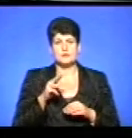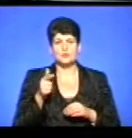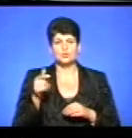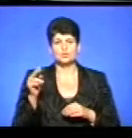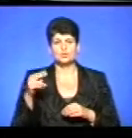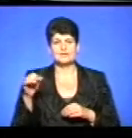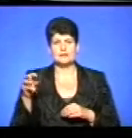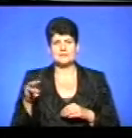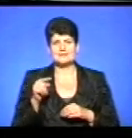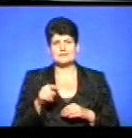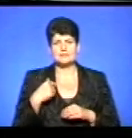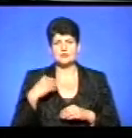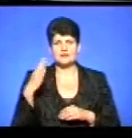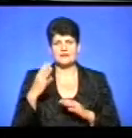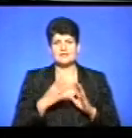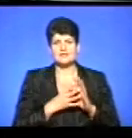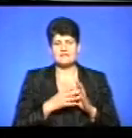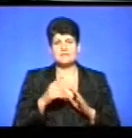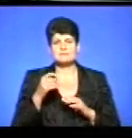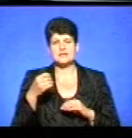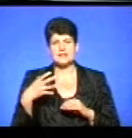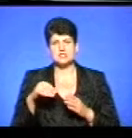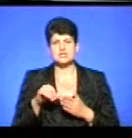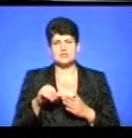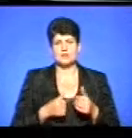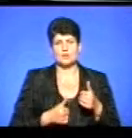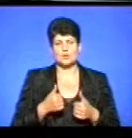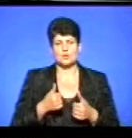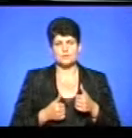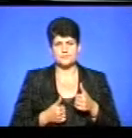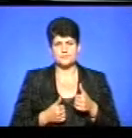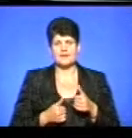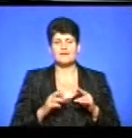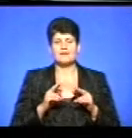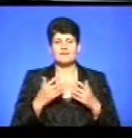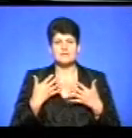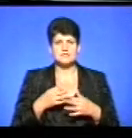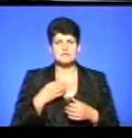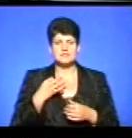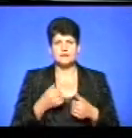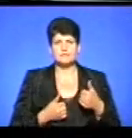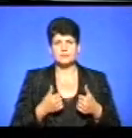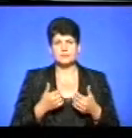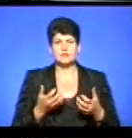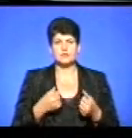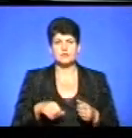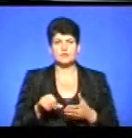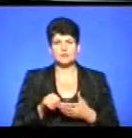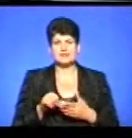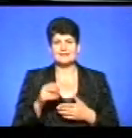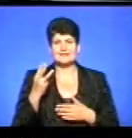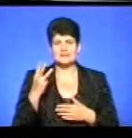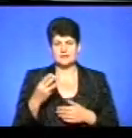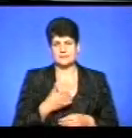неї проголосували 9 із 15 членів конкурсної комісії. Як ми вже повідомляли, у конкурсі взяли участь три